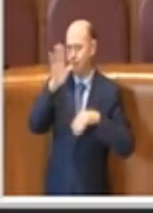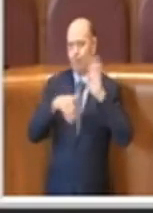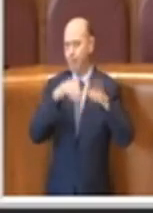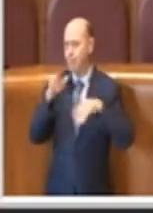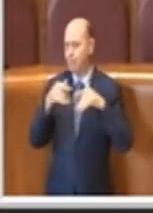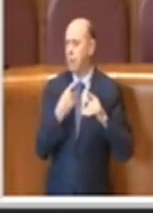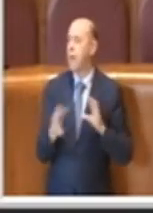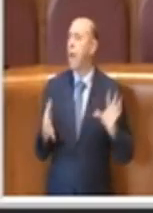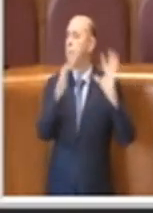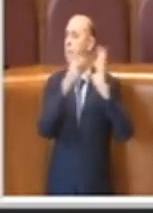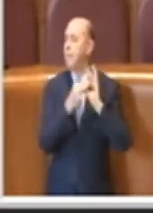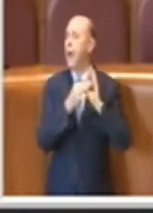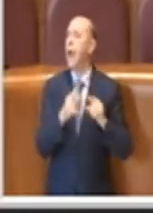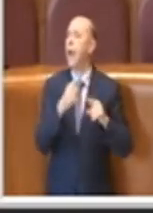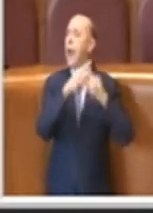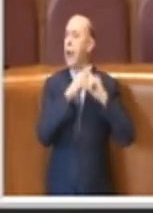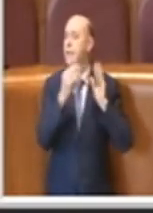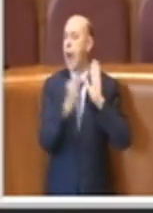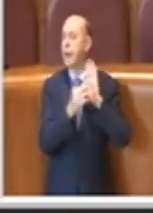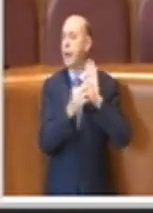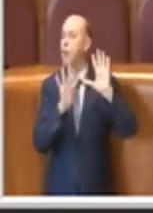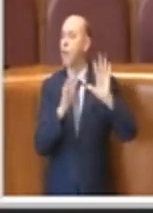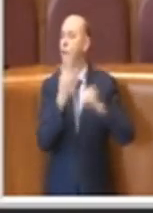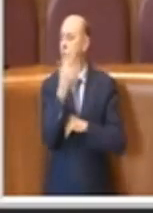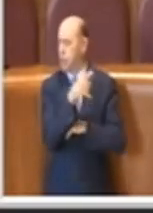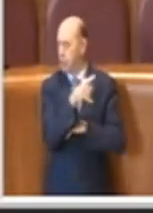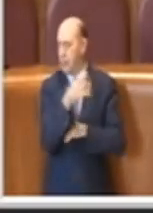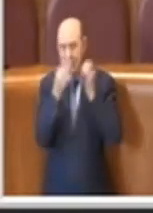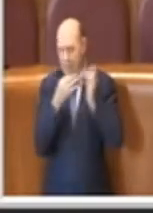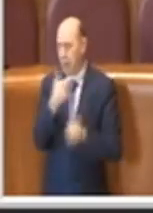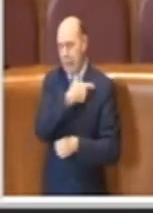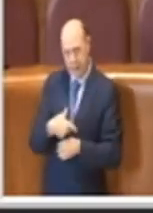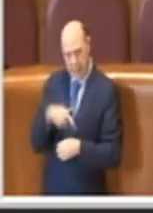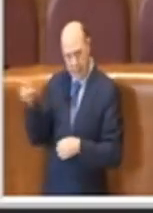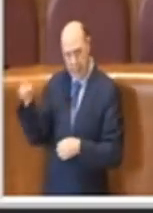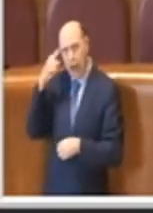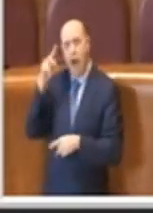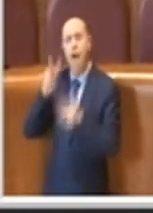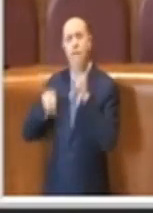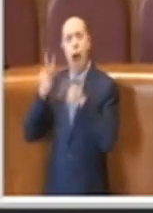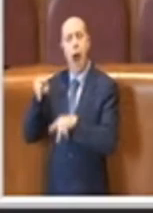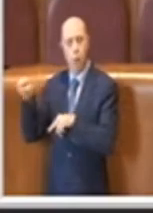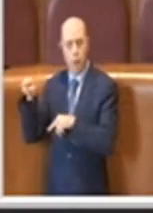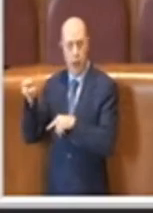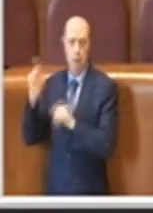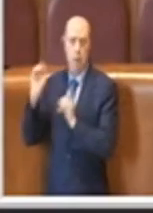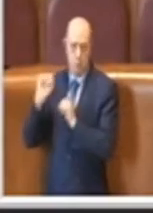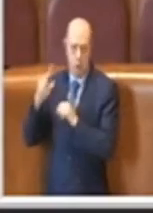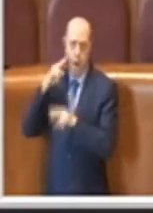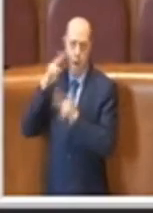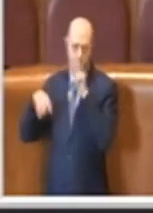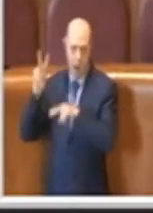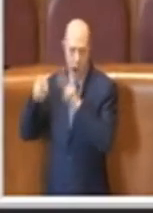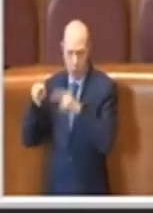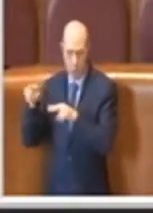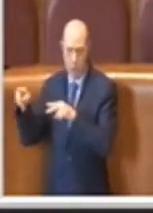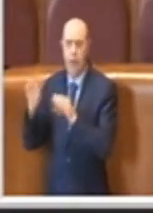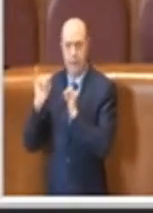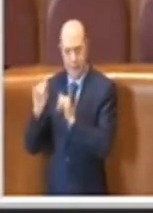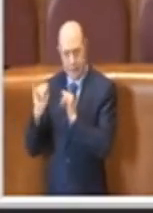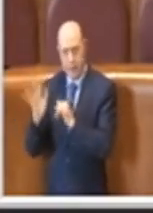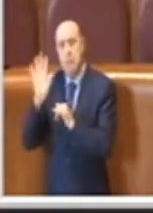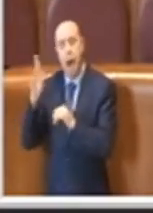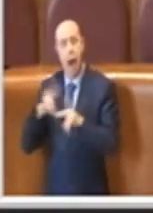ex articolo 95. La sindaca valuta un organo, però